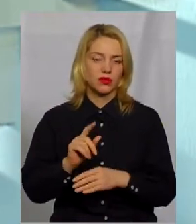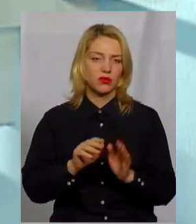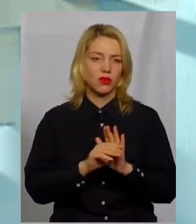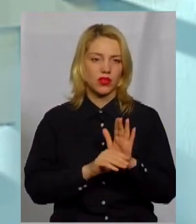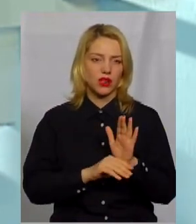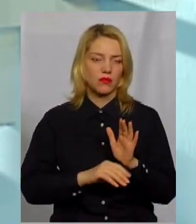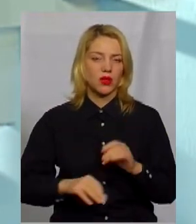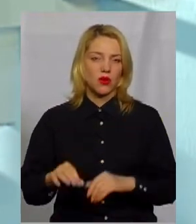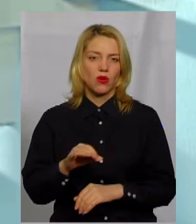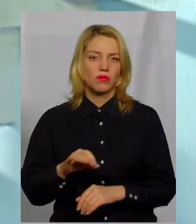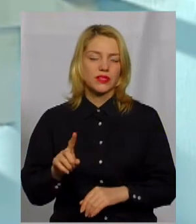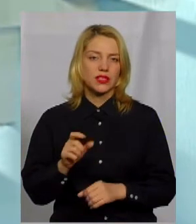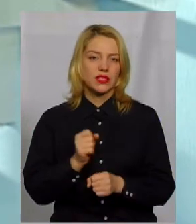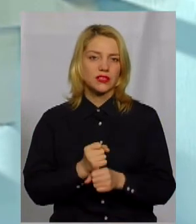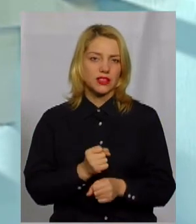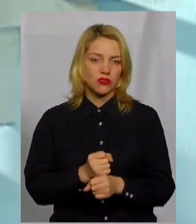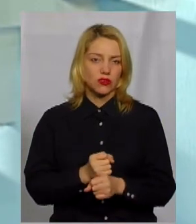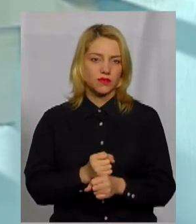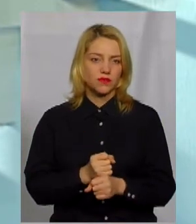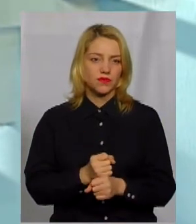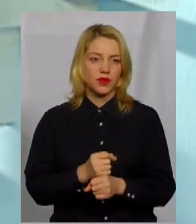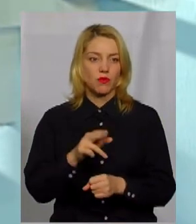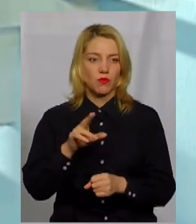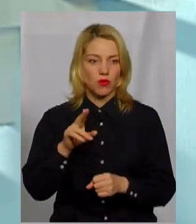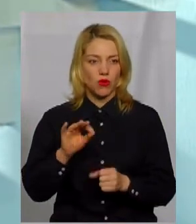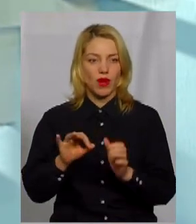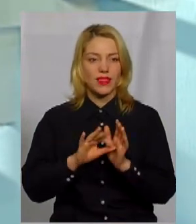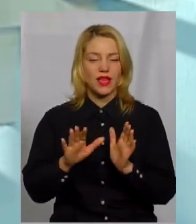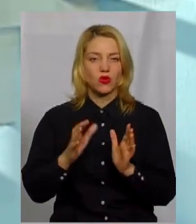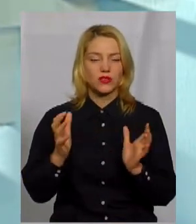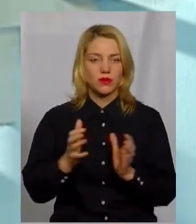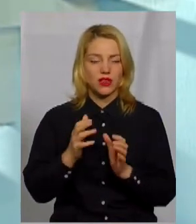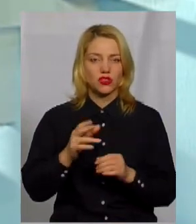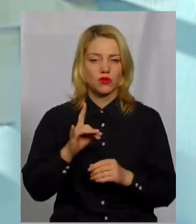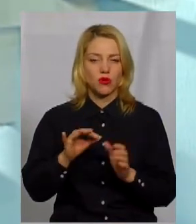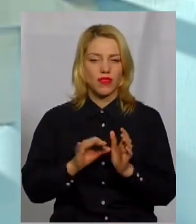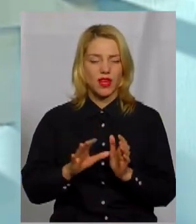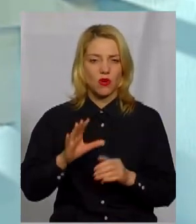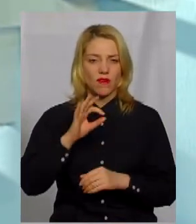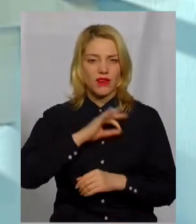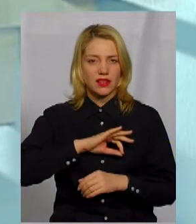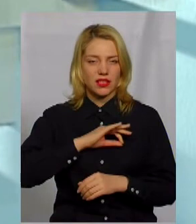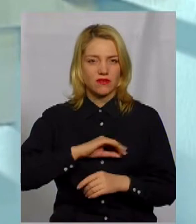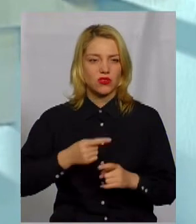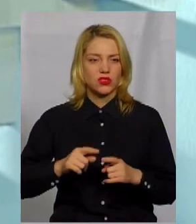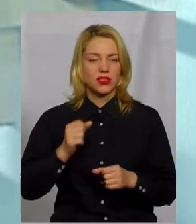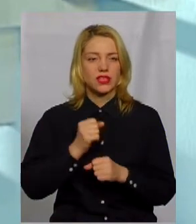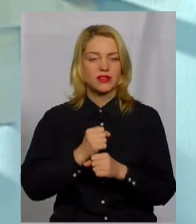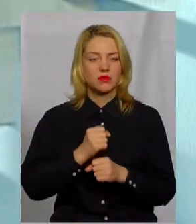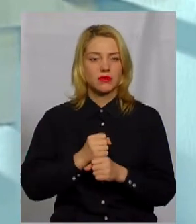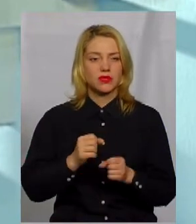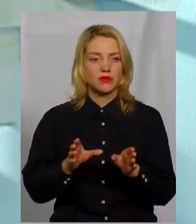програми обласні, які діють безпосередньо по енергосбереженню, енергоефективності. Працювали з стратегією